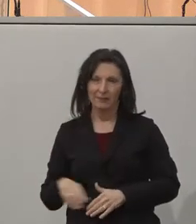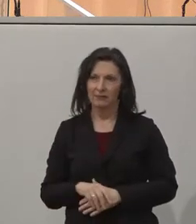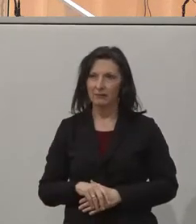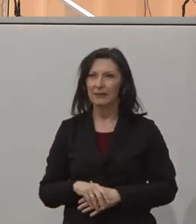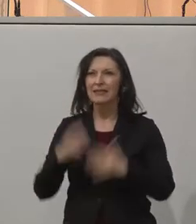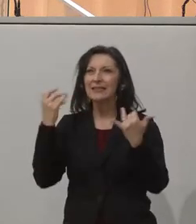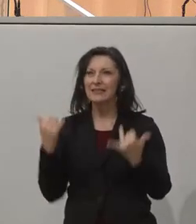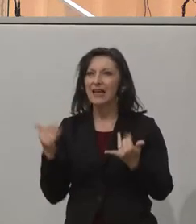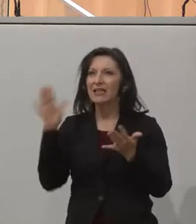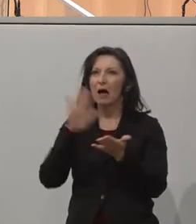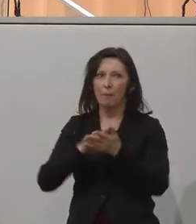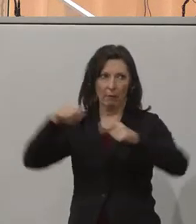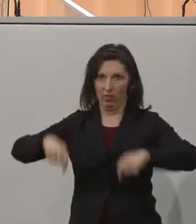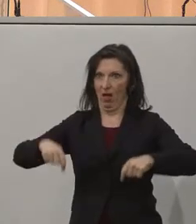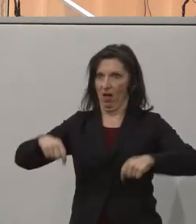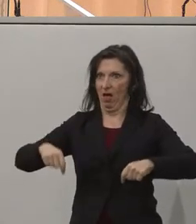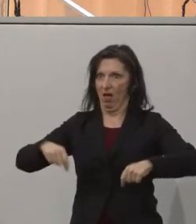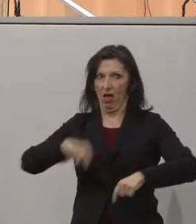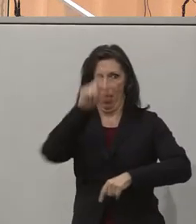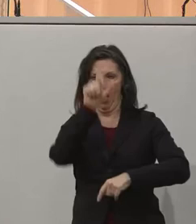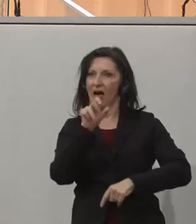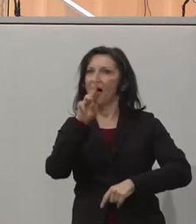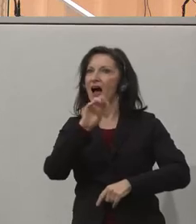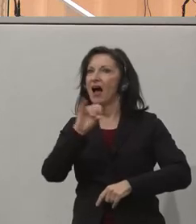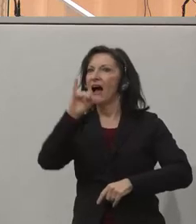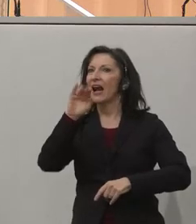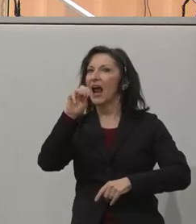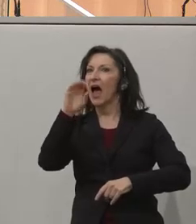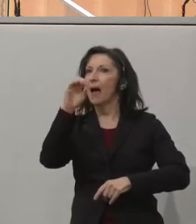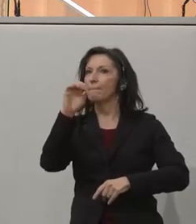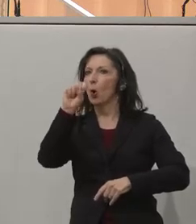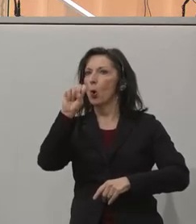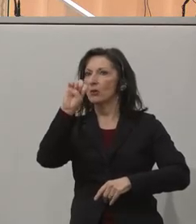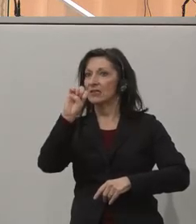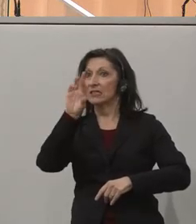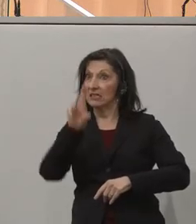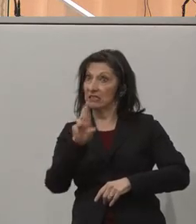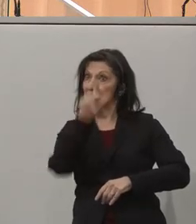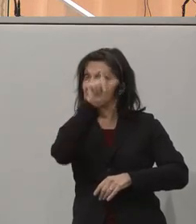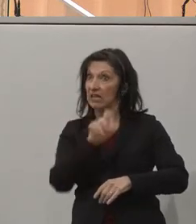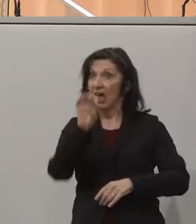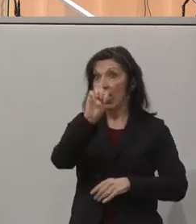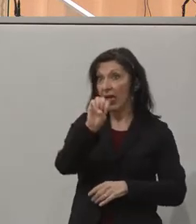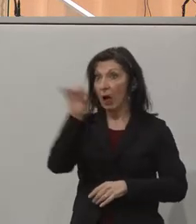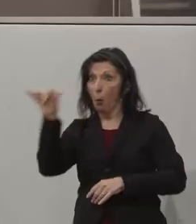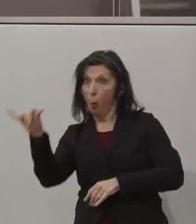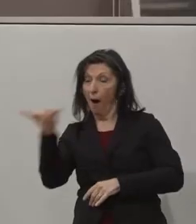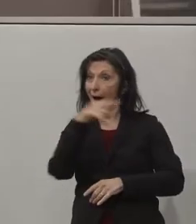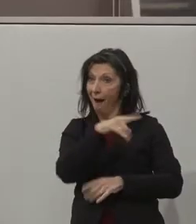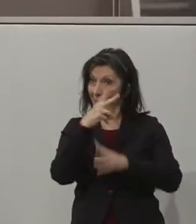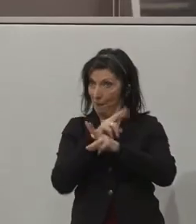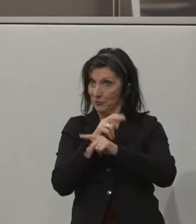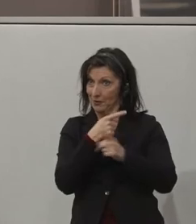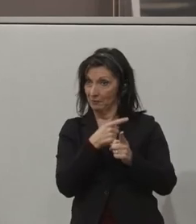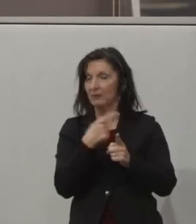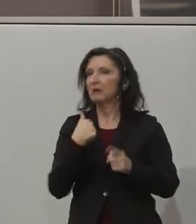bleiben jetzt im Saal. Gunter Reimoser von EY Österreich. Was haben Sie heute alles mitgenommen? Ja, ich war zum